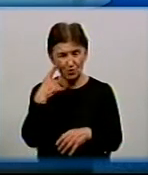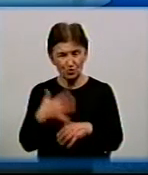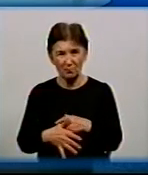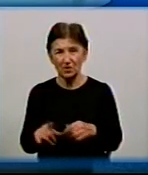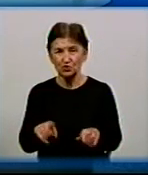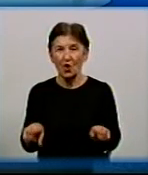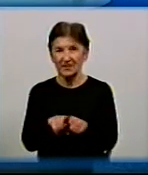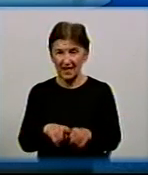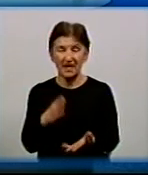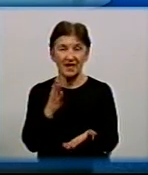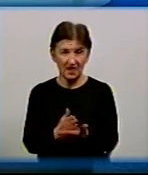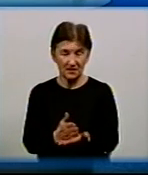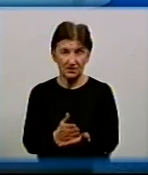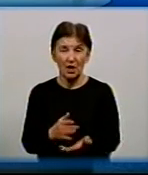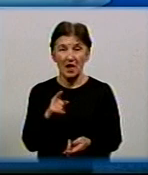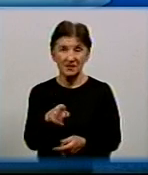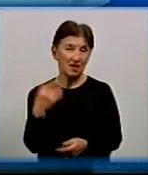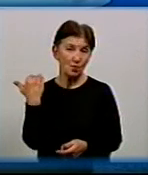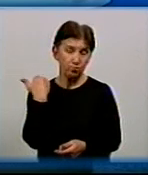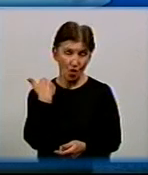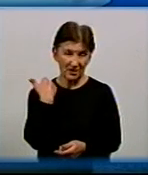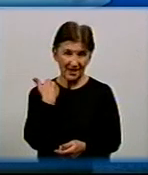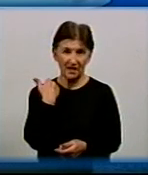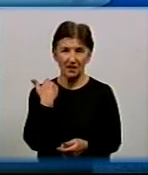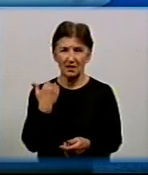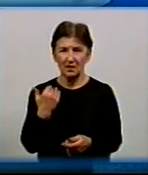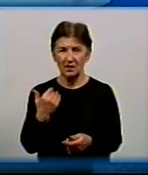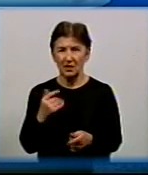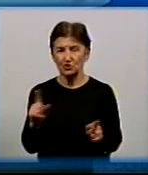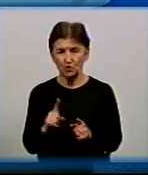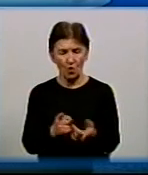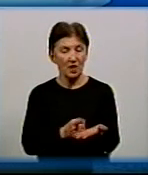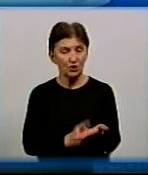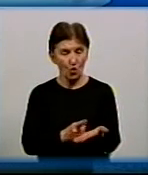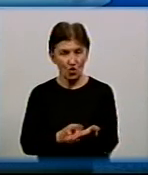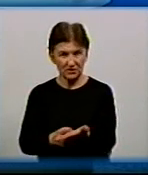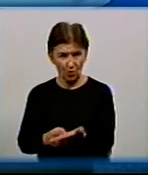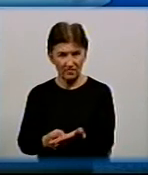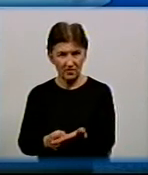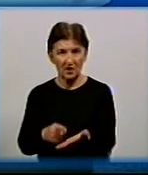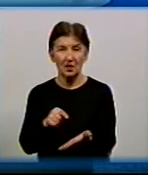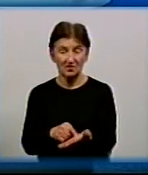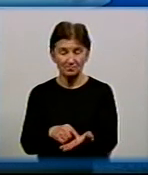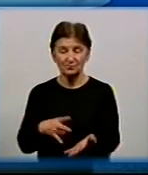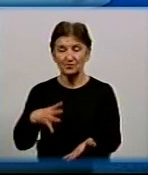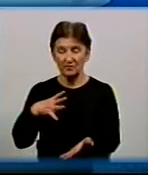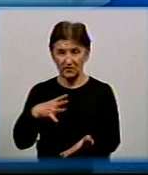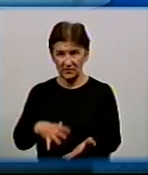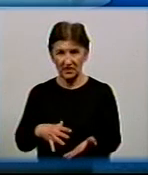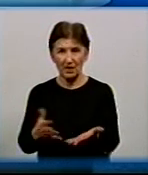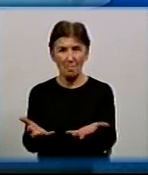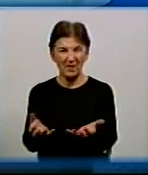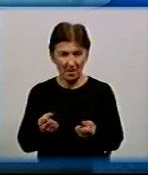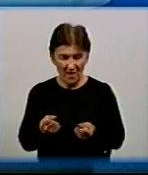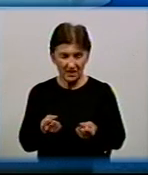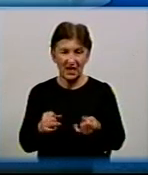це вже інше питання. Ті борги, які реальні, і ті, які доказові, ті зрозуміло, що потрібно приймати. І реструктуризувати